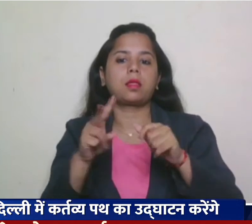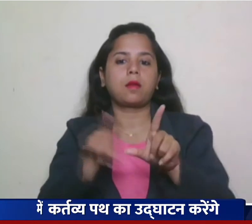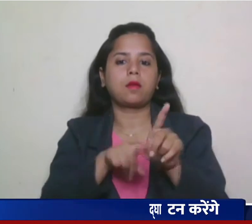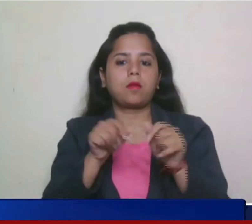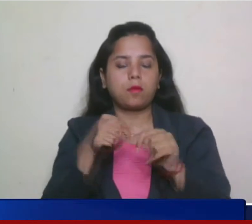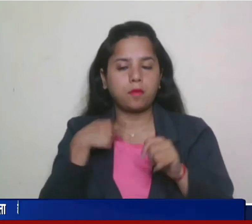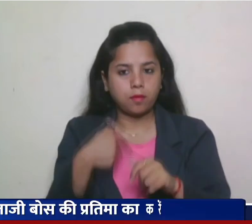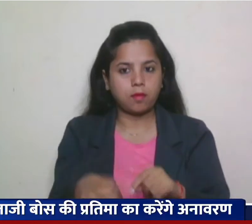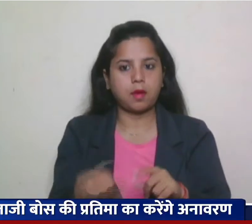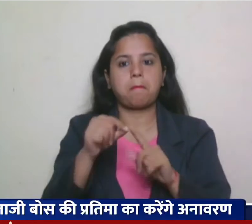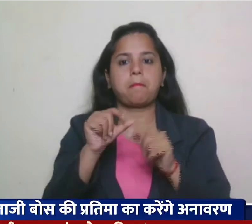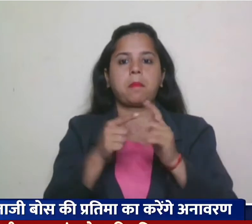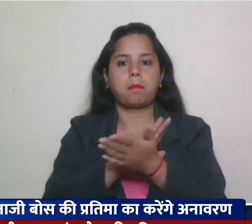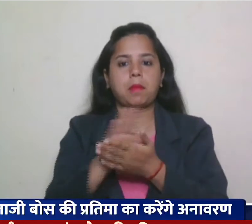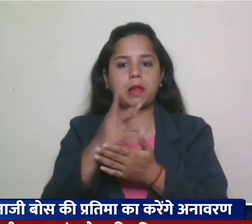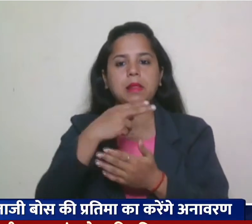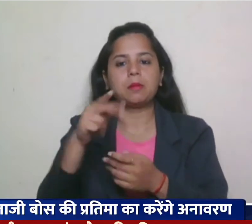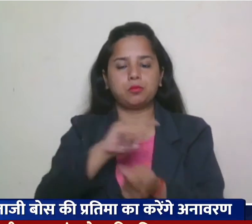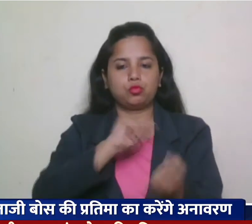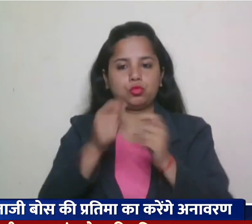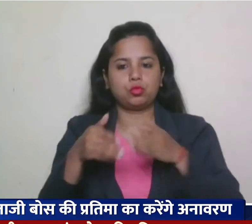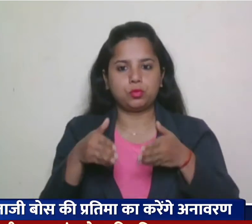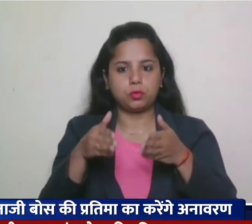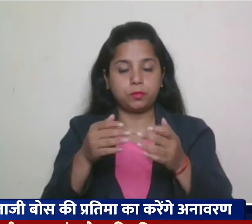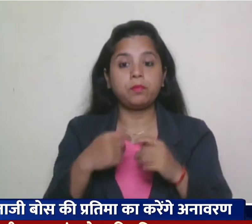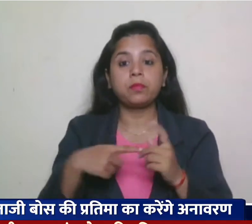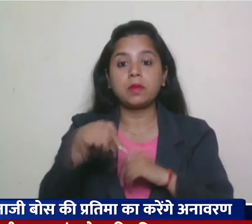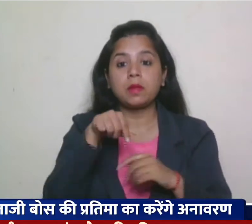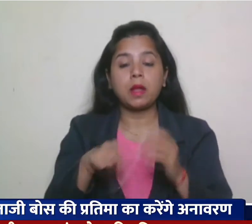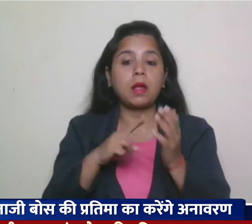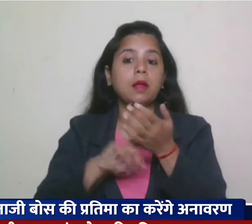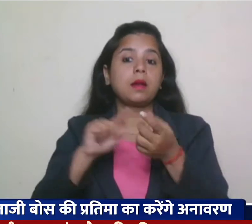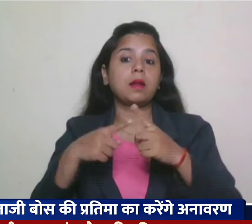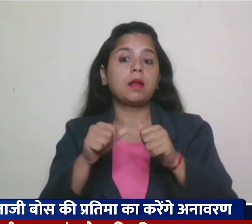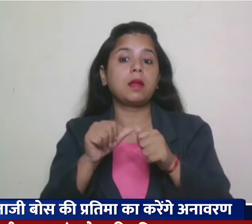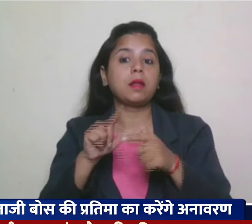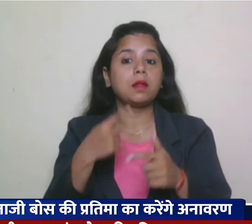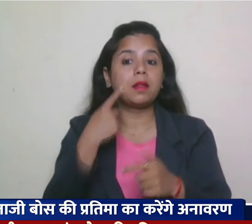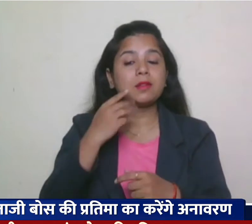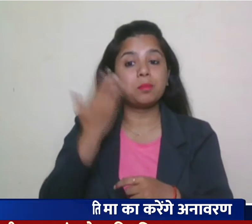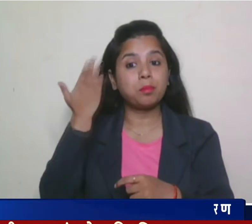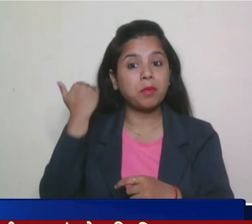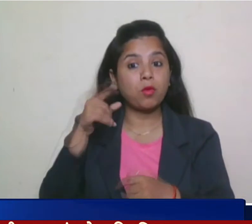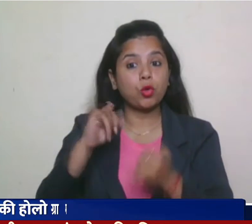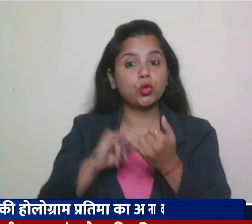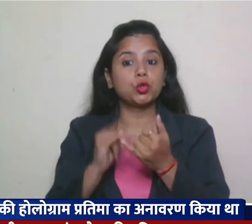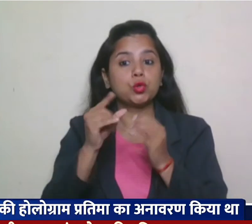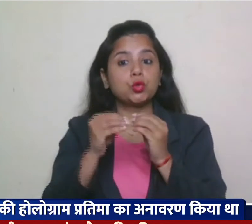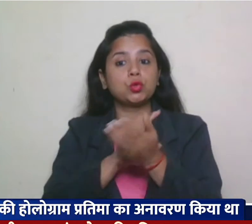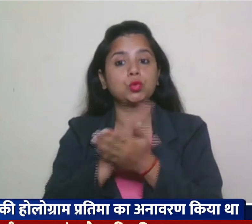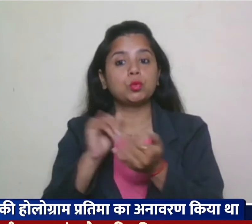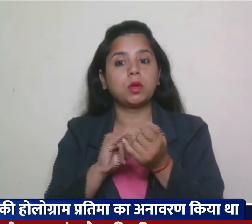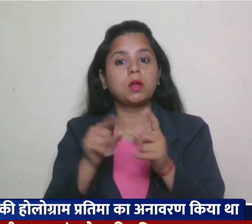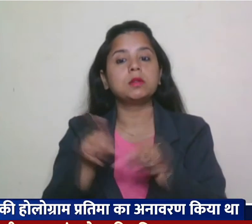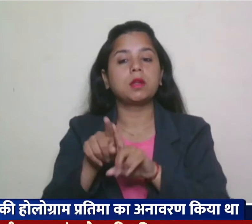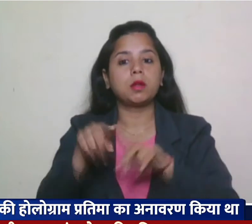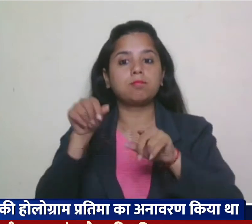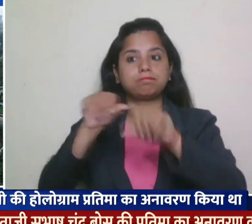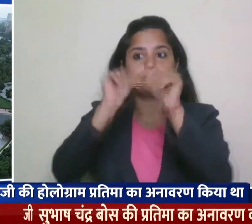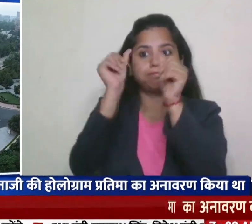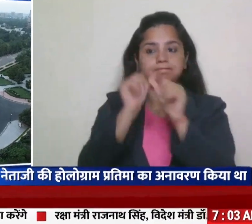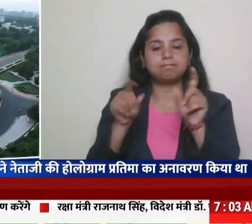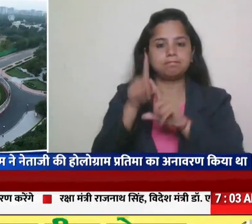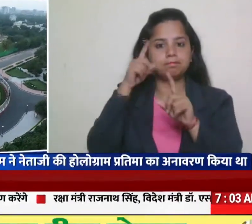इस अफसर पर इंडिया गेट पर नेता जी सुभाज श्वंद्र बोष की प्रतीमा का अनावरन करेंगे ये कदम